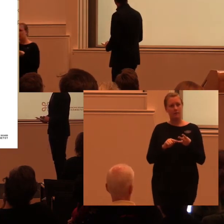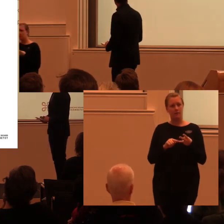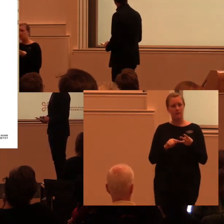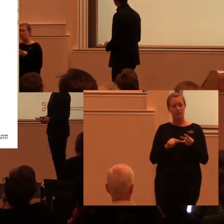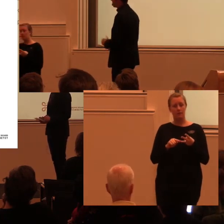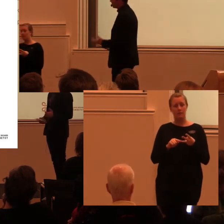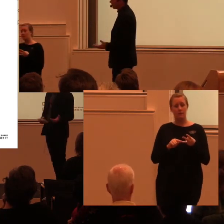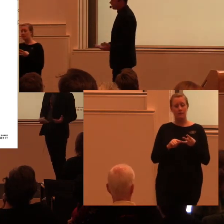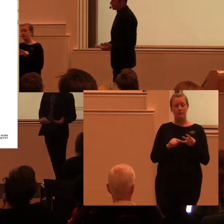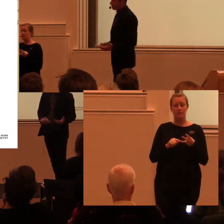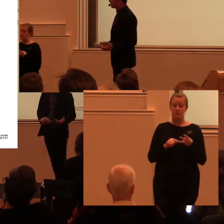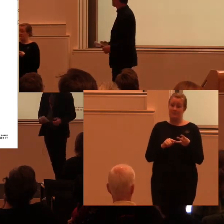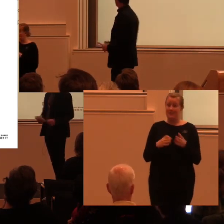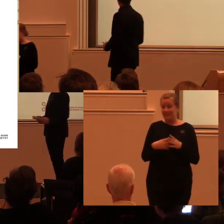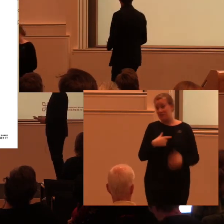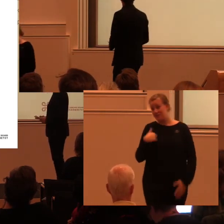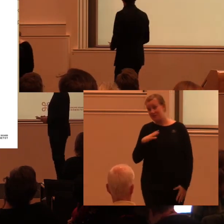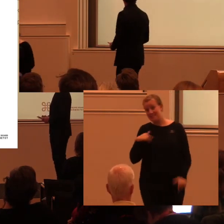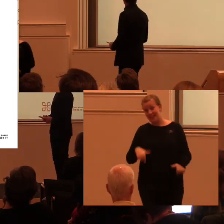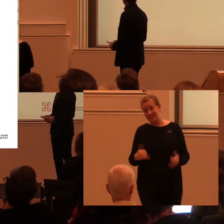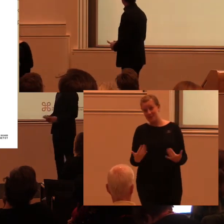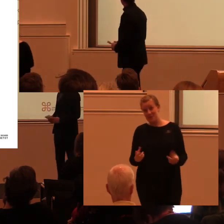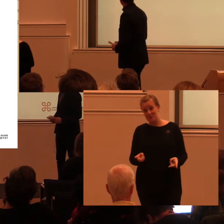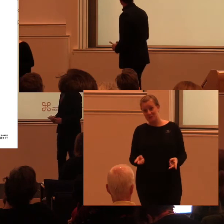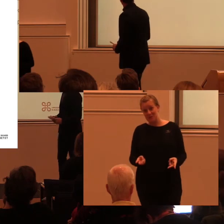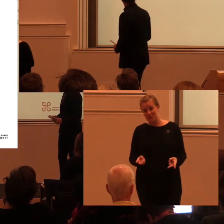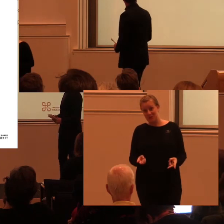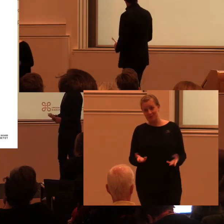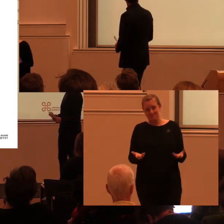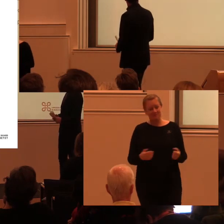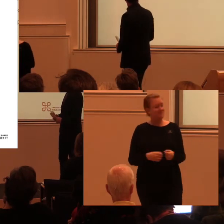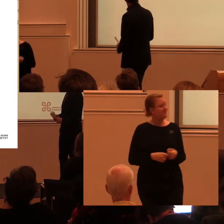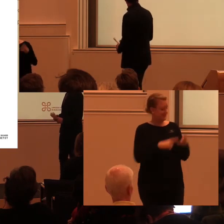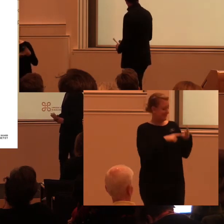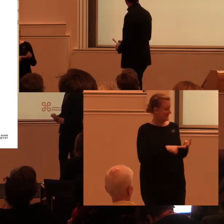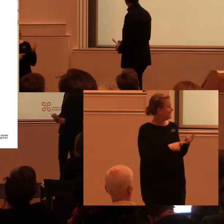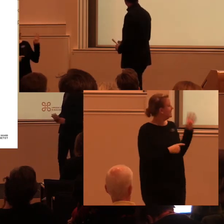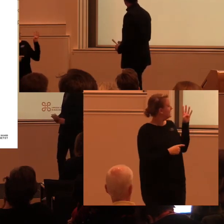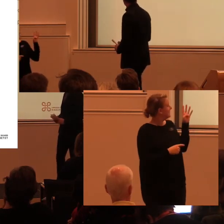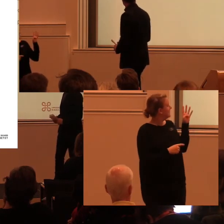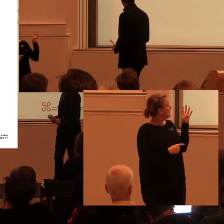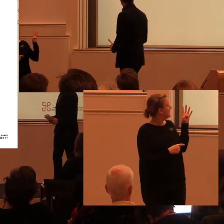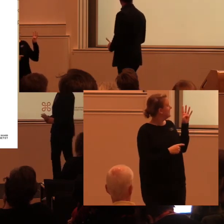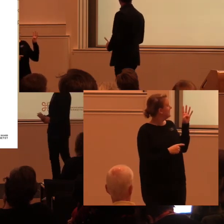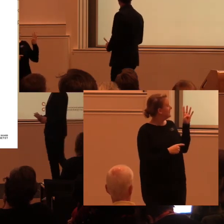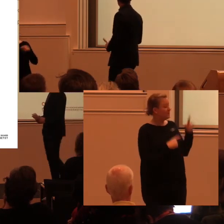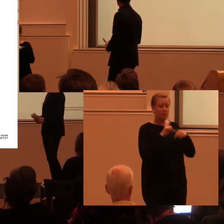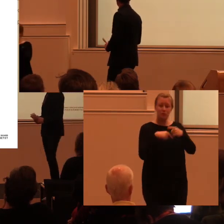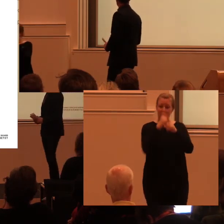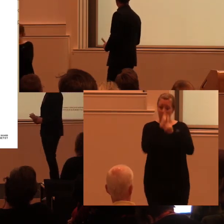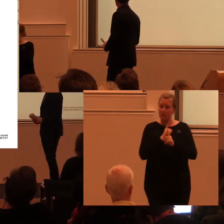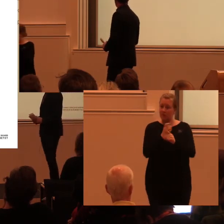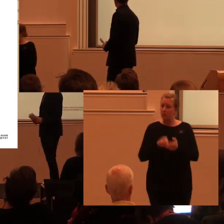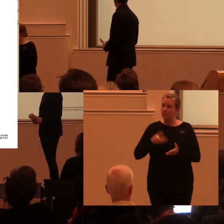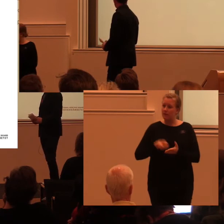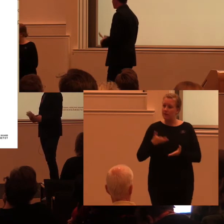Och det är bland annat därför vi är här idag. Det sista är utvecklad uppföljning och utvärdering. Och det beror på att